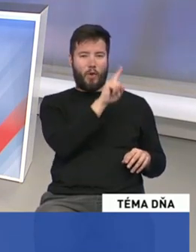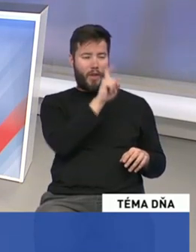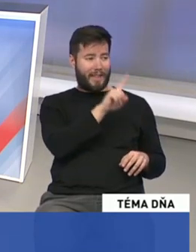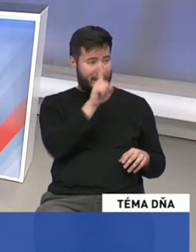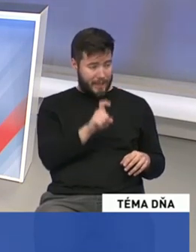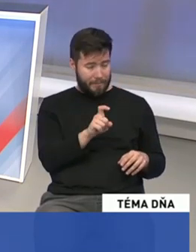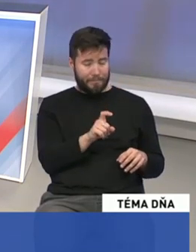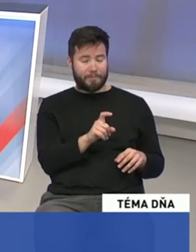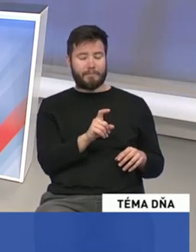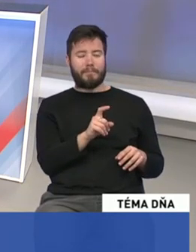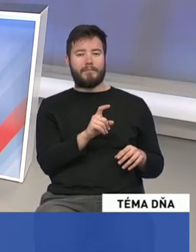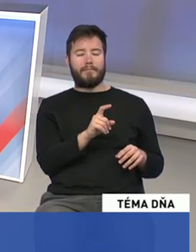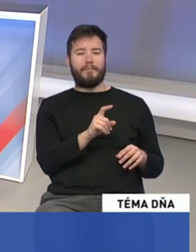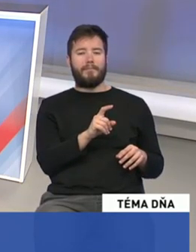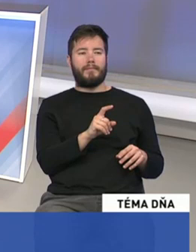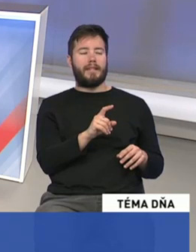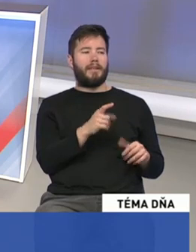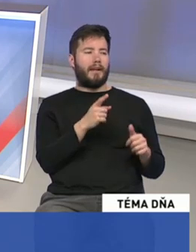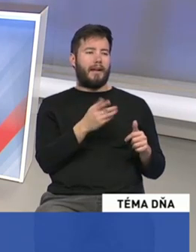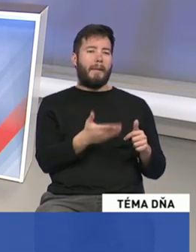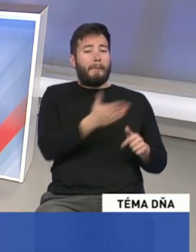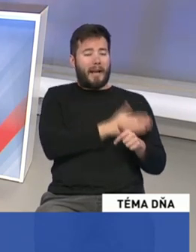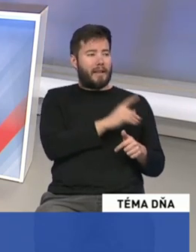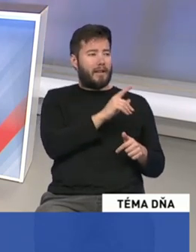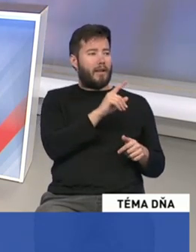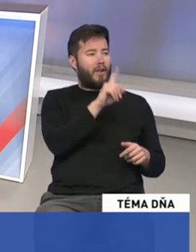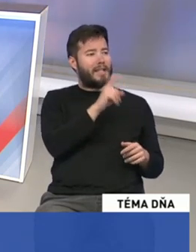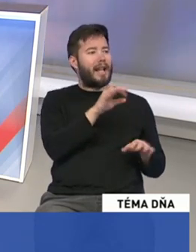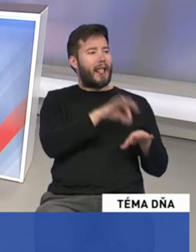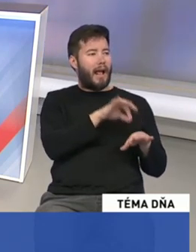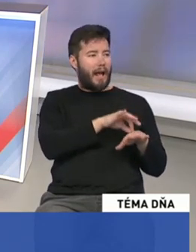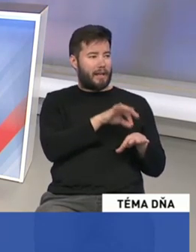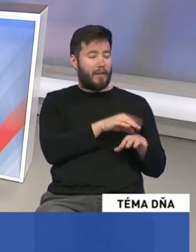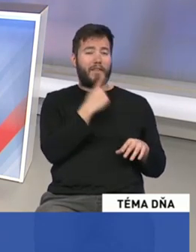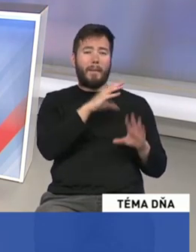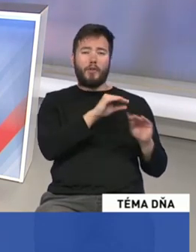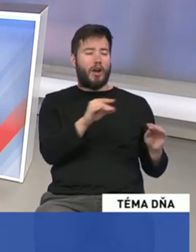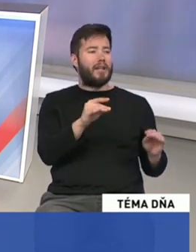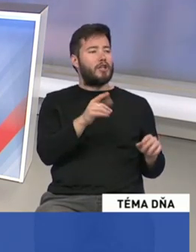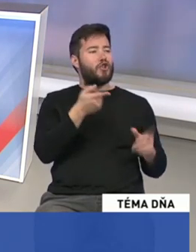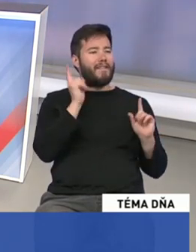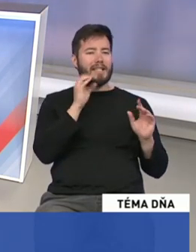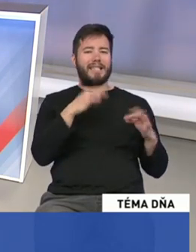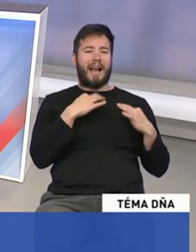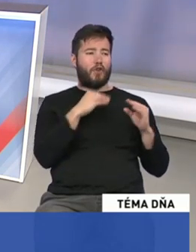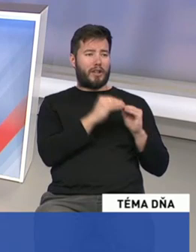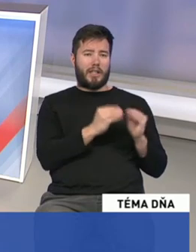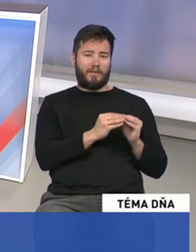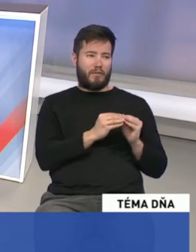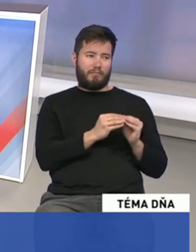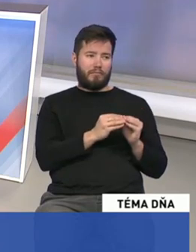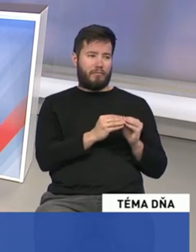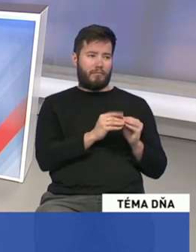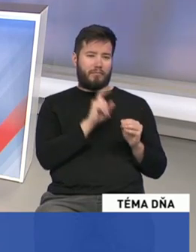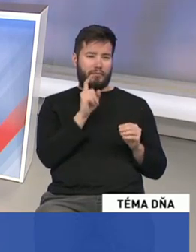tradične už. Čo sa týka samotných lekárov, tých nedostatok, respektíve mnohí opušťajú slovenské zdravotníctvo, možno aj kvôli plátovým podmienkám a možno aj kvôli technickým